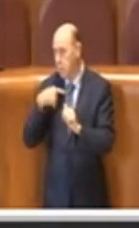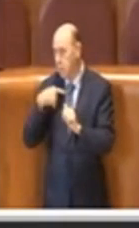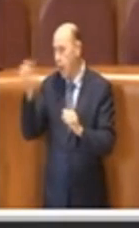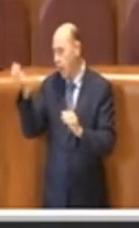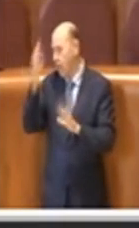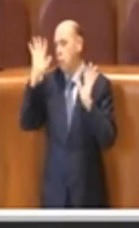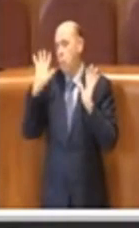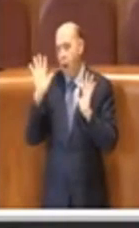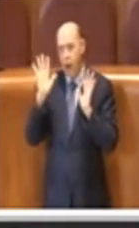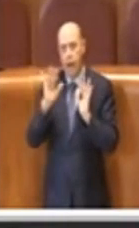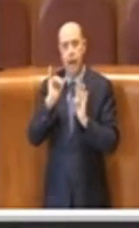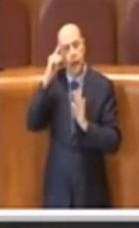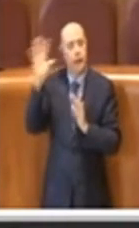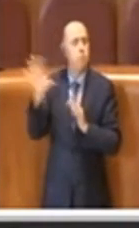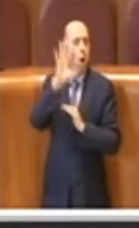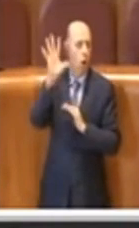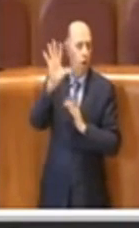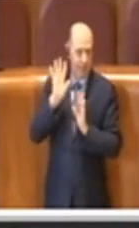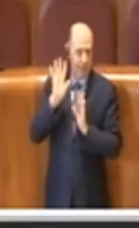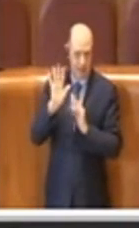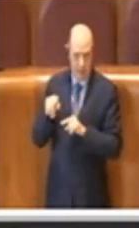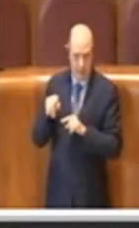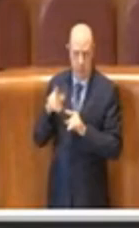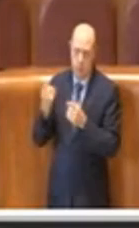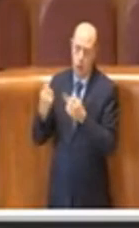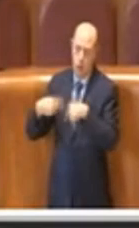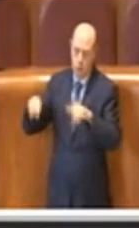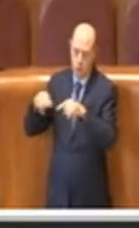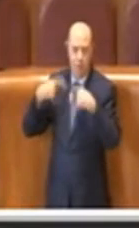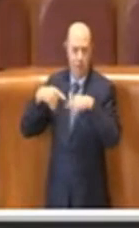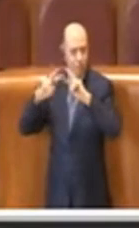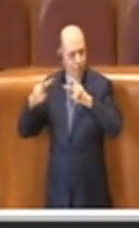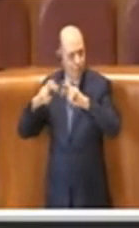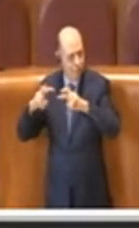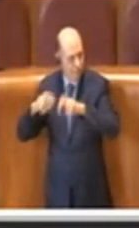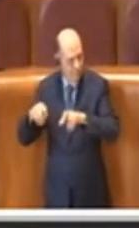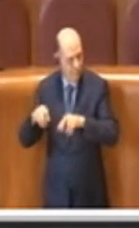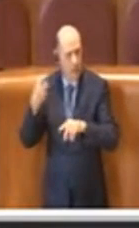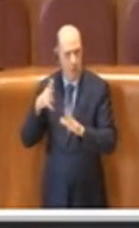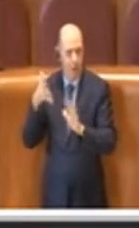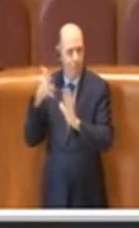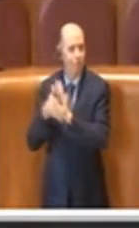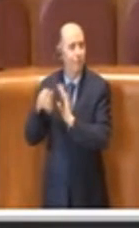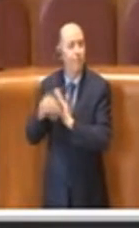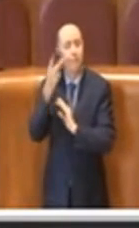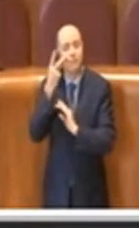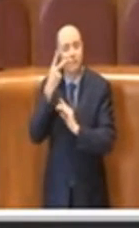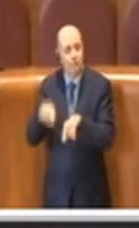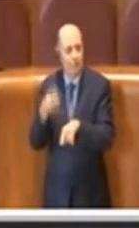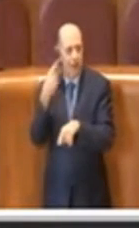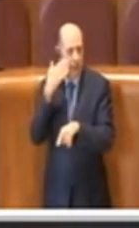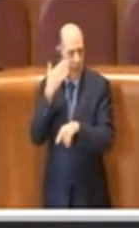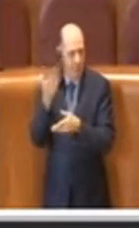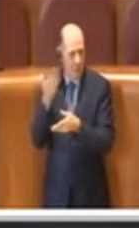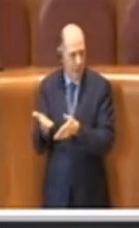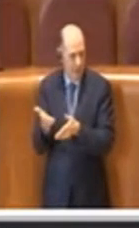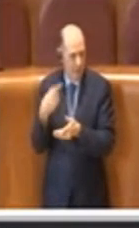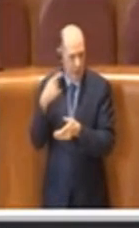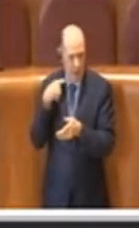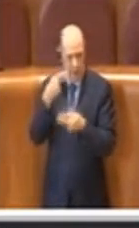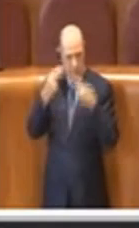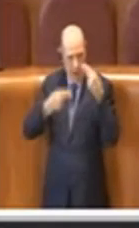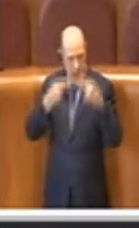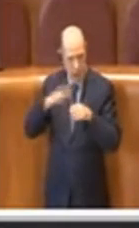parla di ipotesi della mozione, Commissione di indagine riguardo i debiti fuori